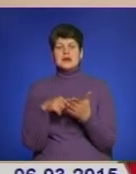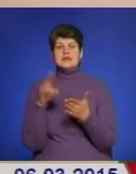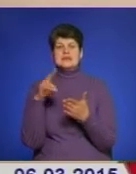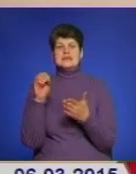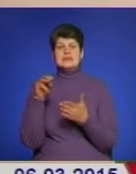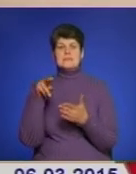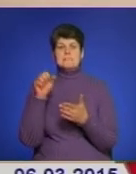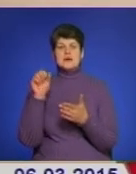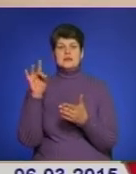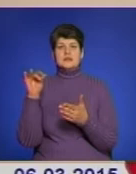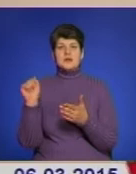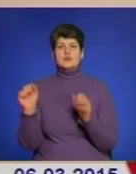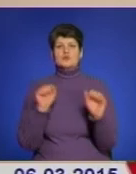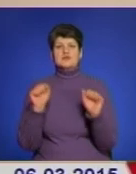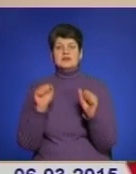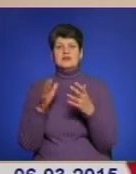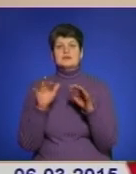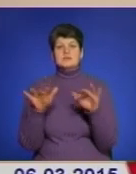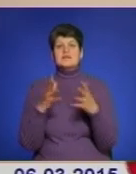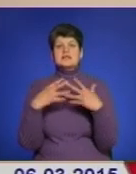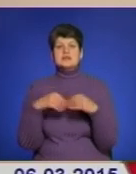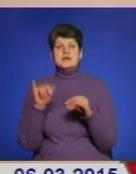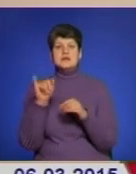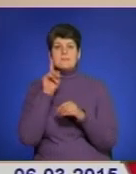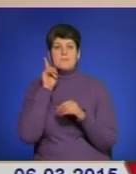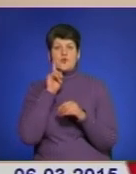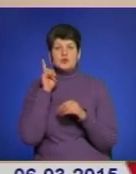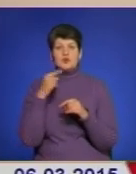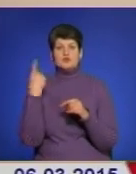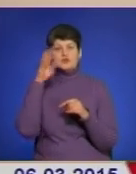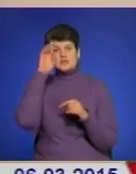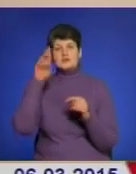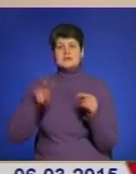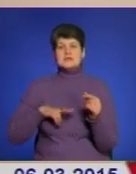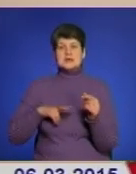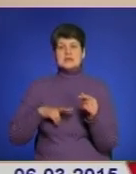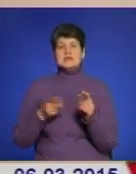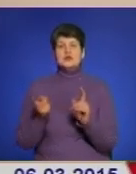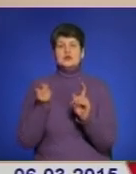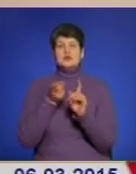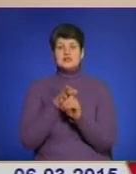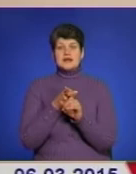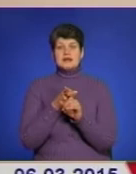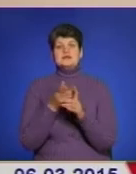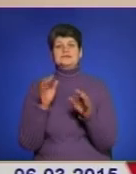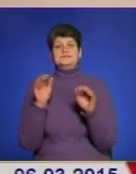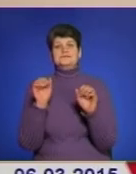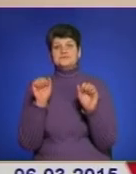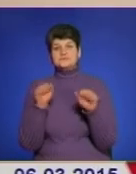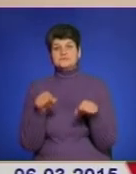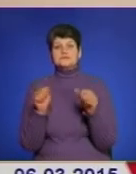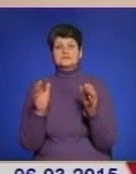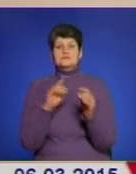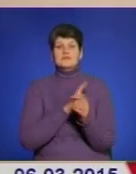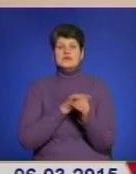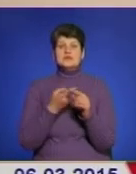Департамент і управління в справах сім'ї та молоді Тернопільської обласної державної адміністрації долучається в міру своїх можливостей, сил до цієї